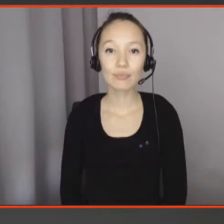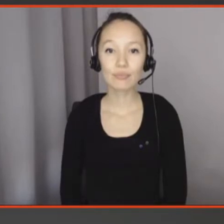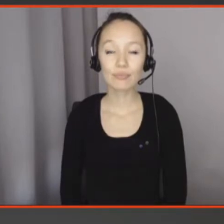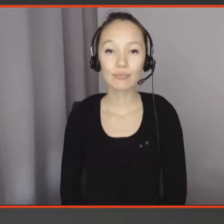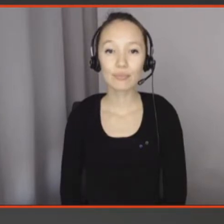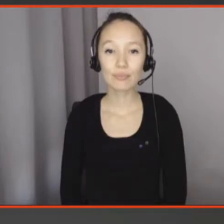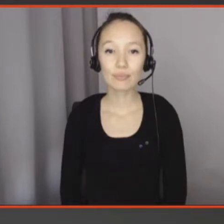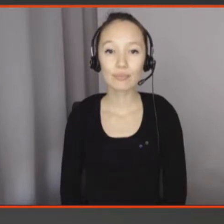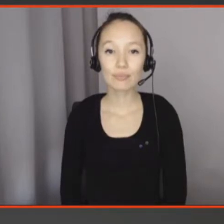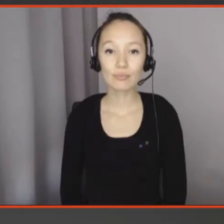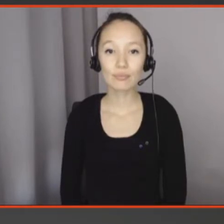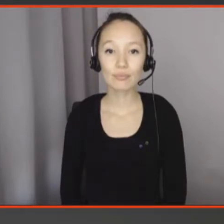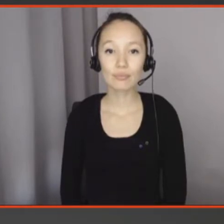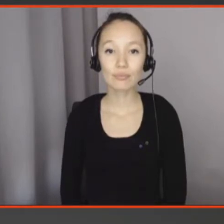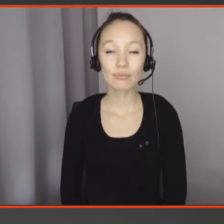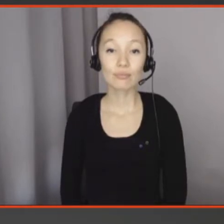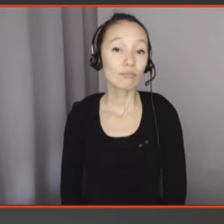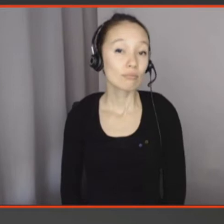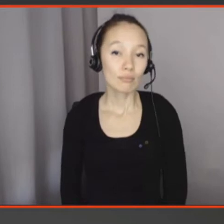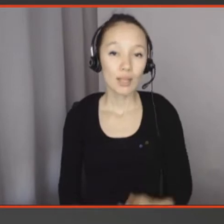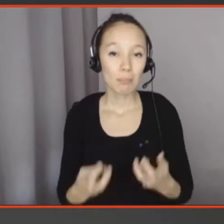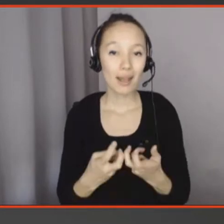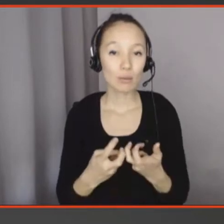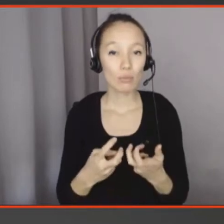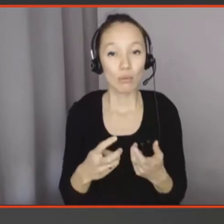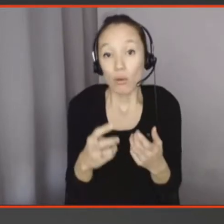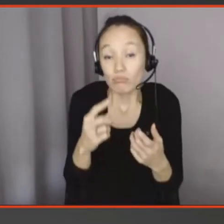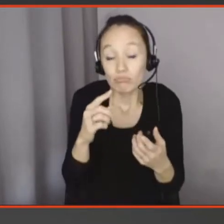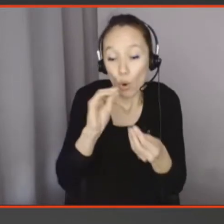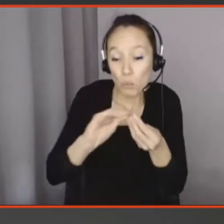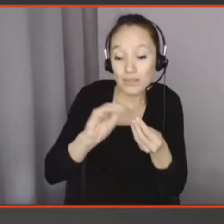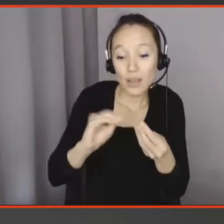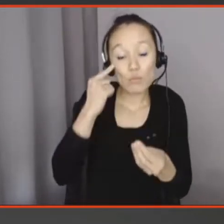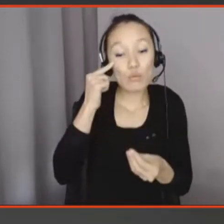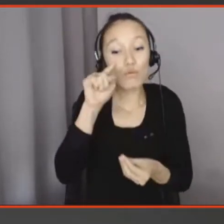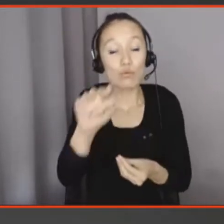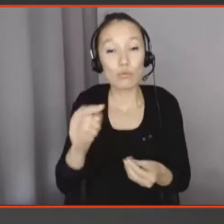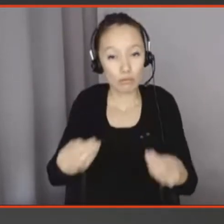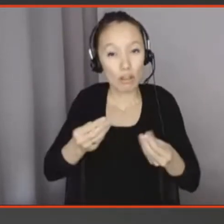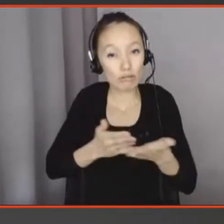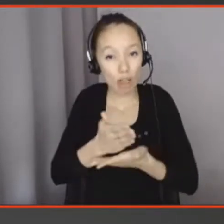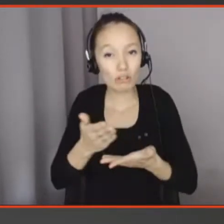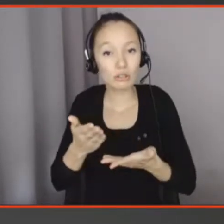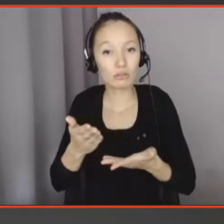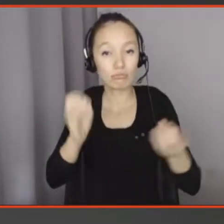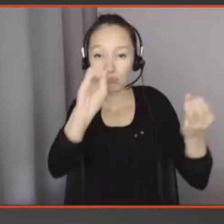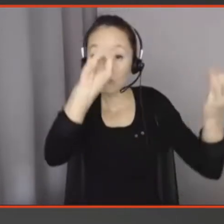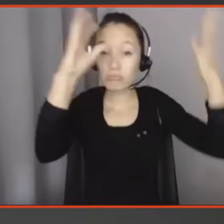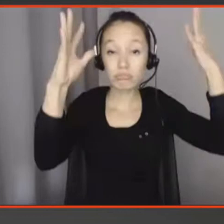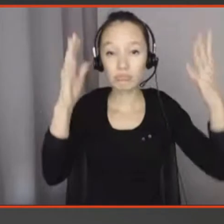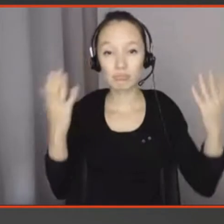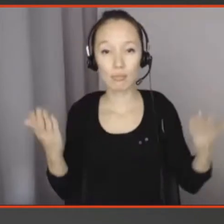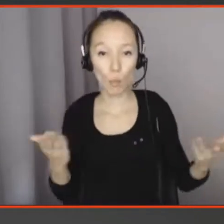Pouvez-vous penser à un objet qui est meaningful pour vous ? C'est-à-dire qui a du sens, une importance particulière,